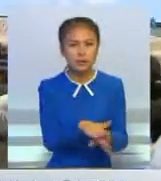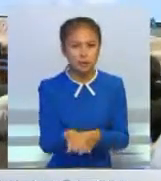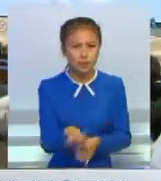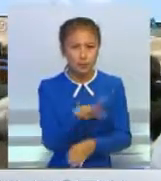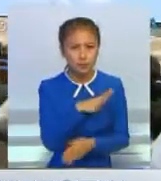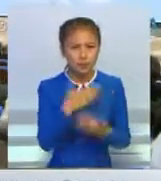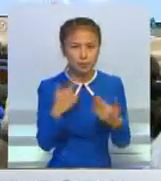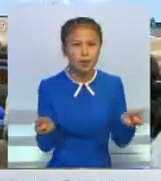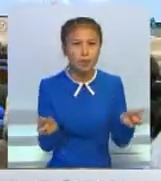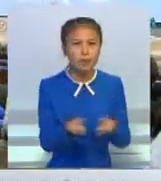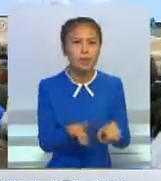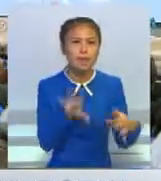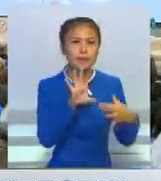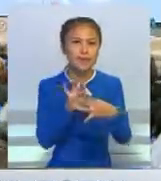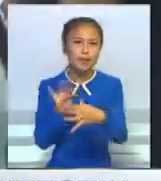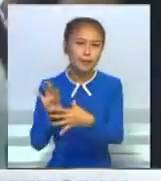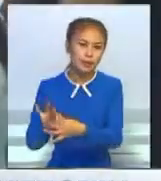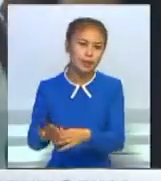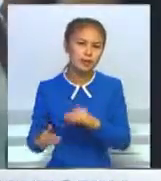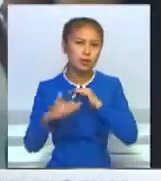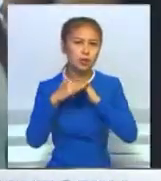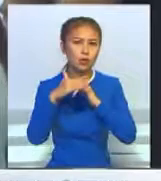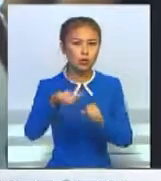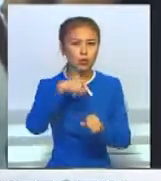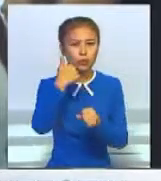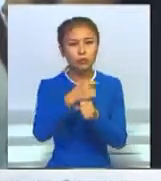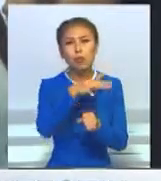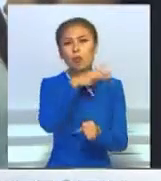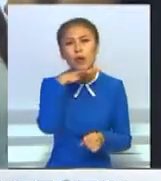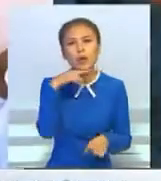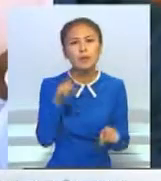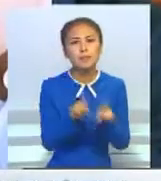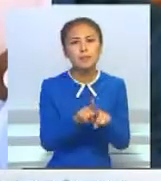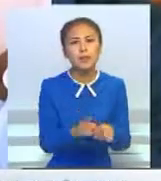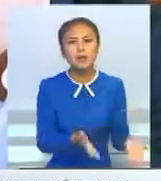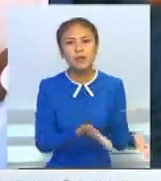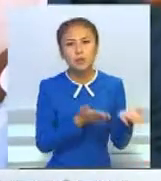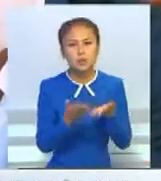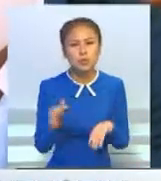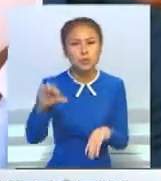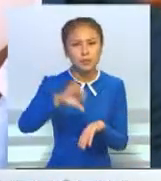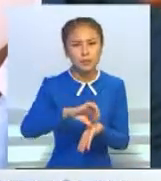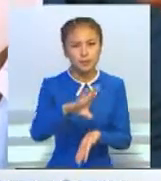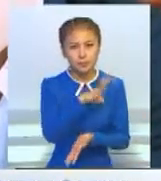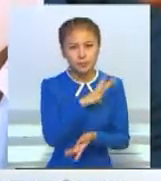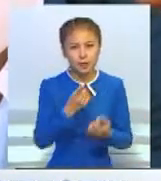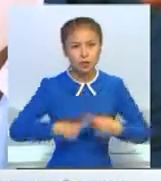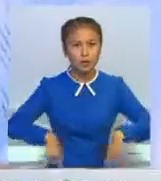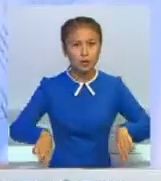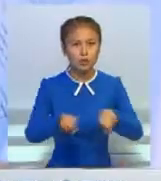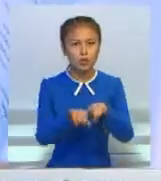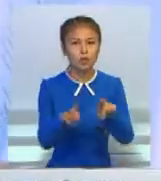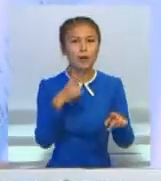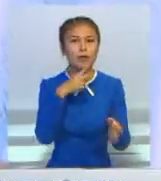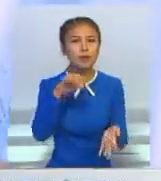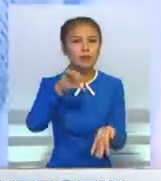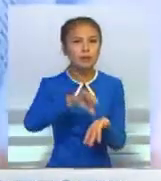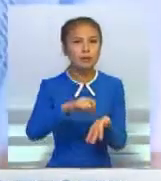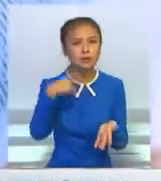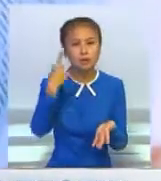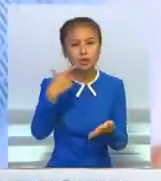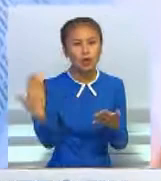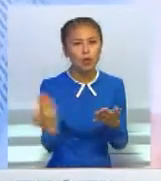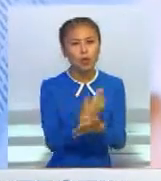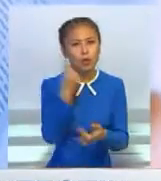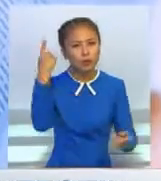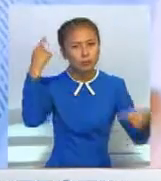тек болды. Ал мұндай байланыстар егемен еліміздің көшбашыларын қалқтастыруға зор септігін тегізеді. Үйімдастырушылардың айты ұнша